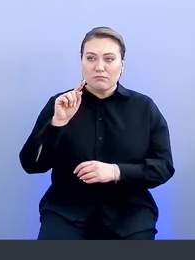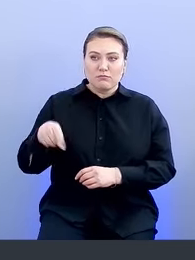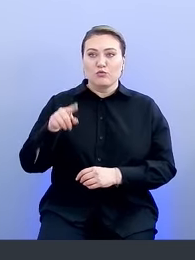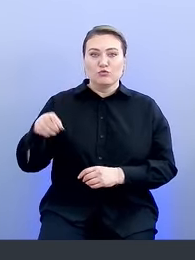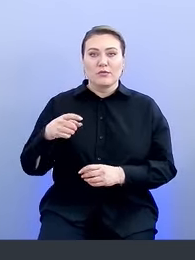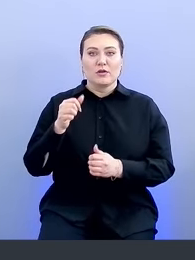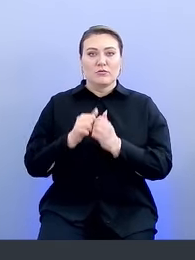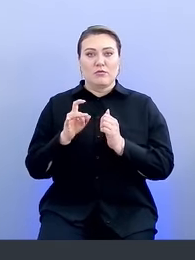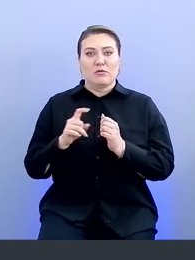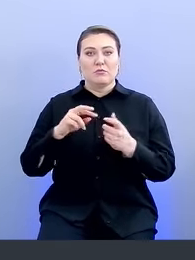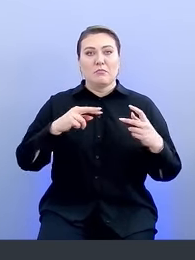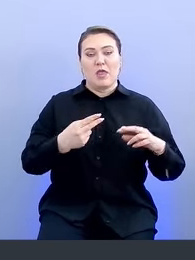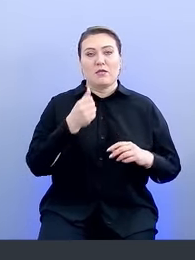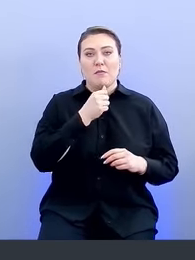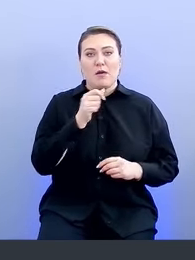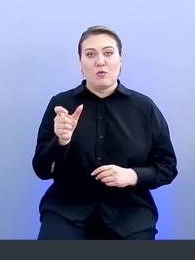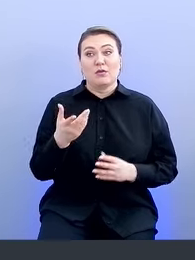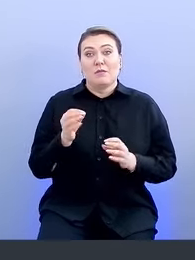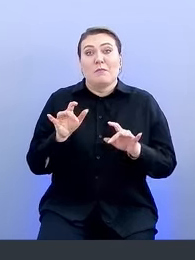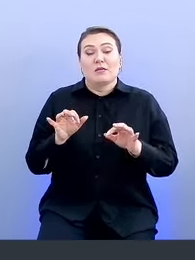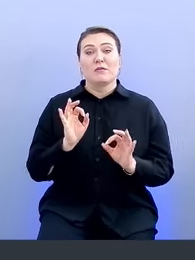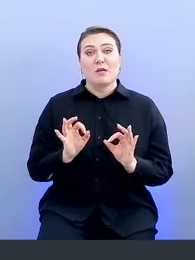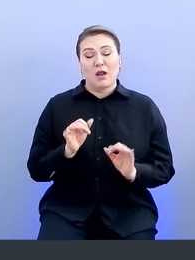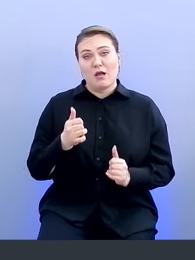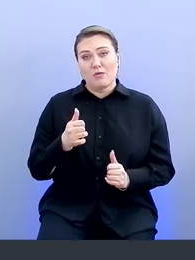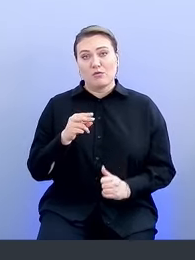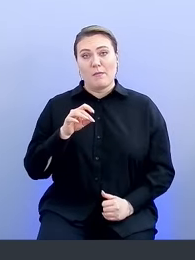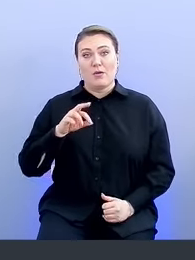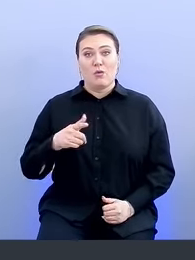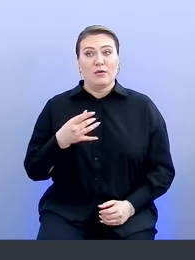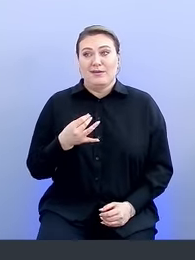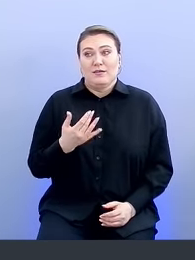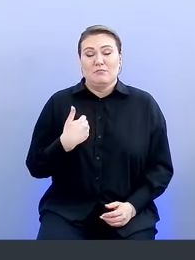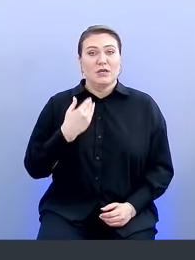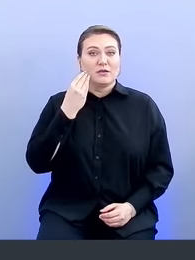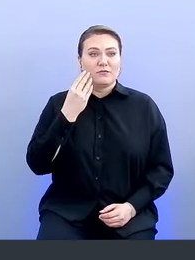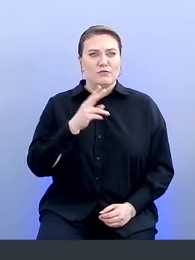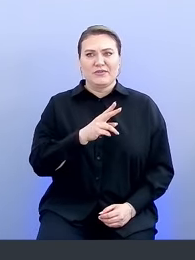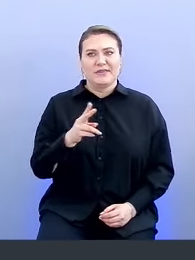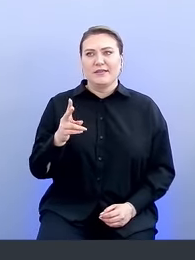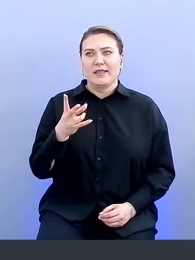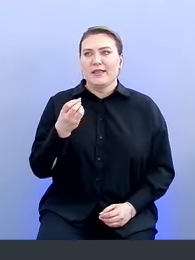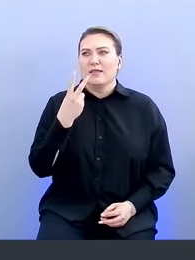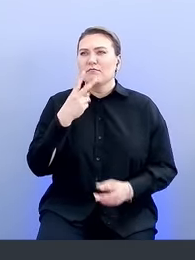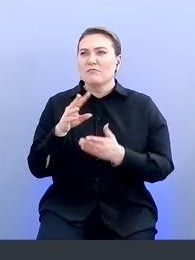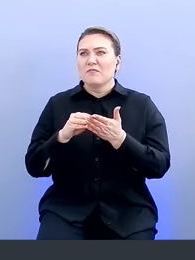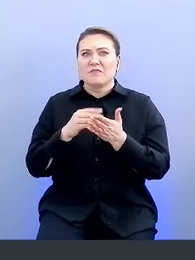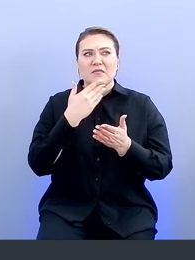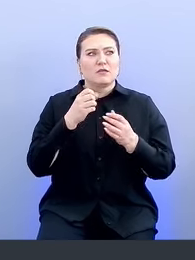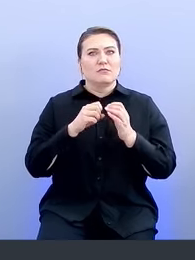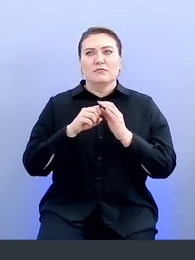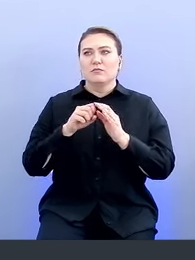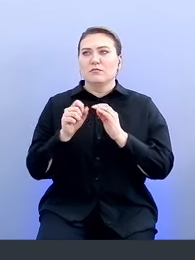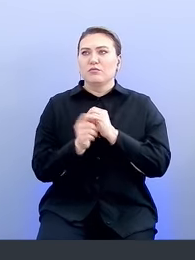если они поставили нормальный, хороший пароль, и мы его нигде не детектим, ни в каких базах